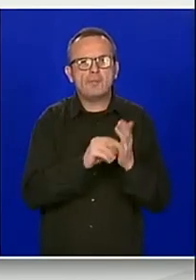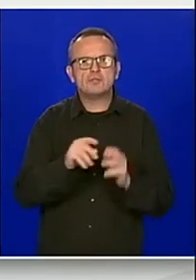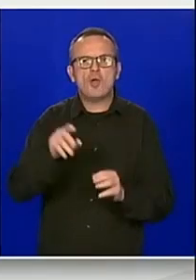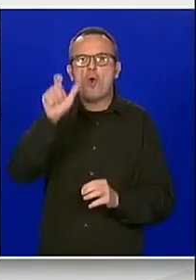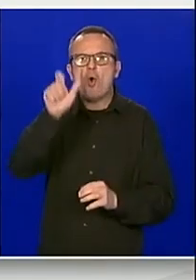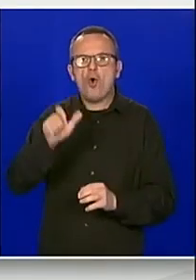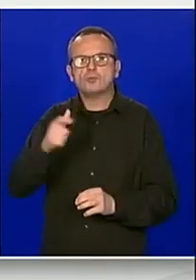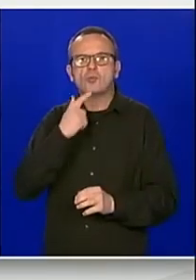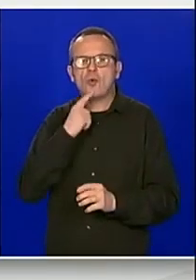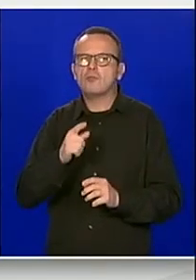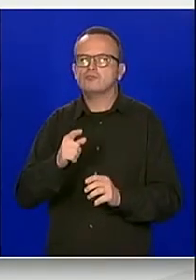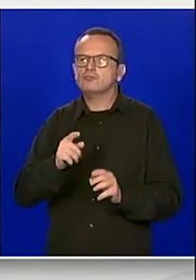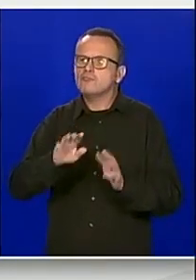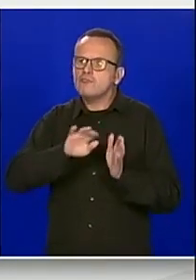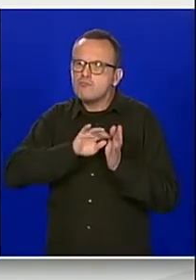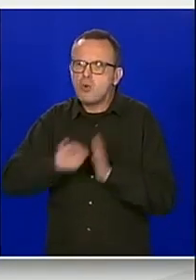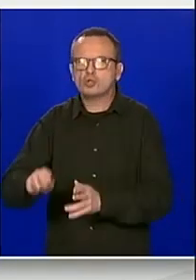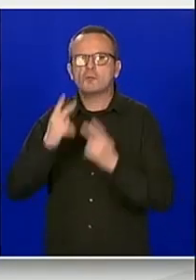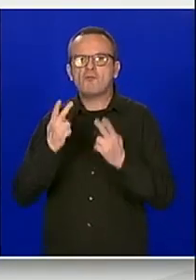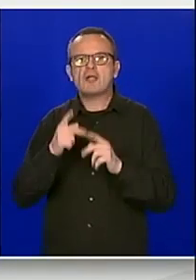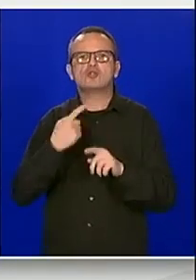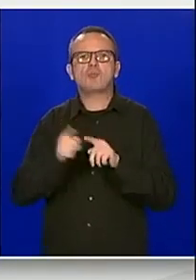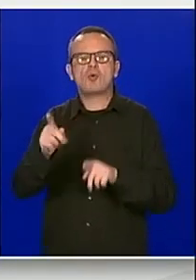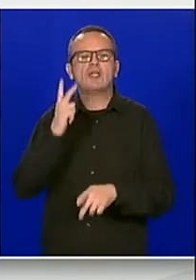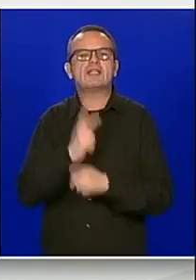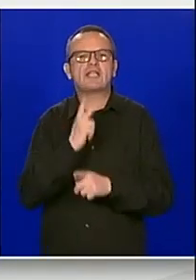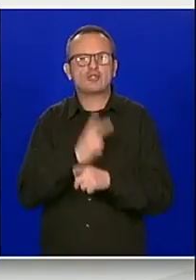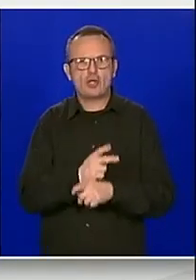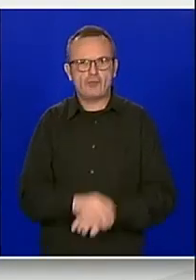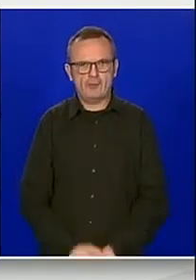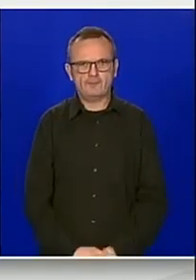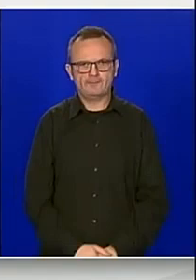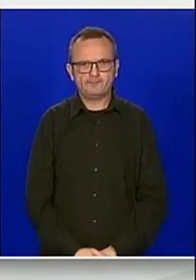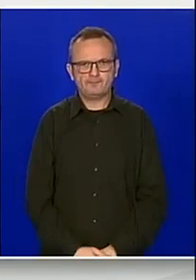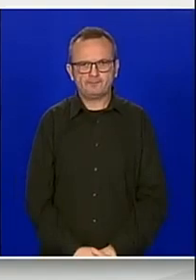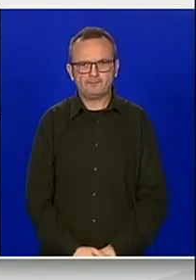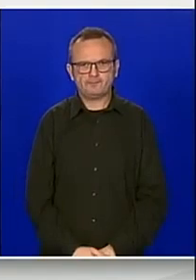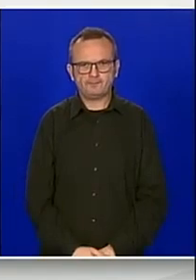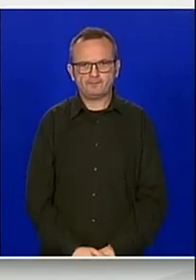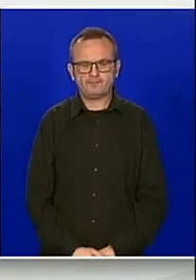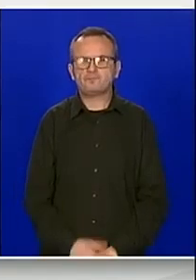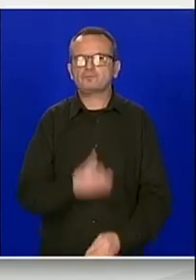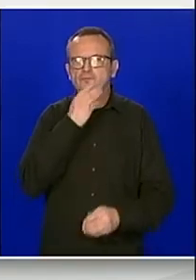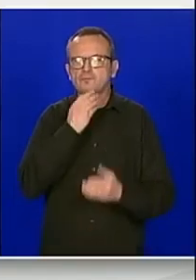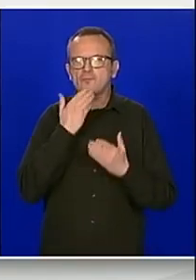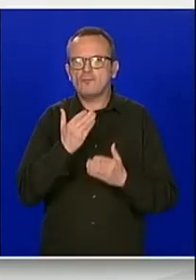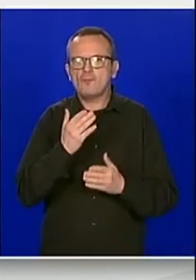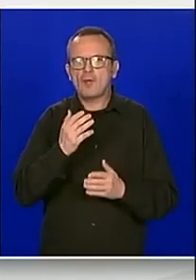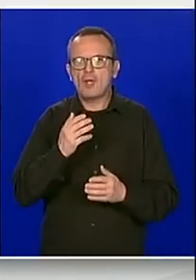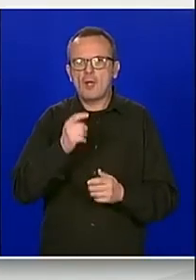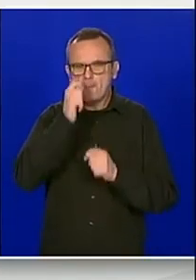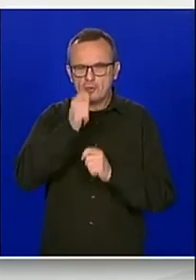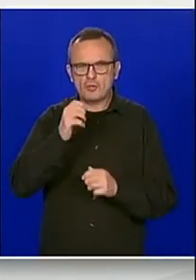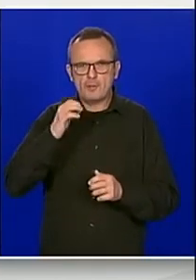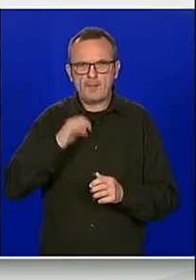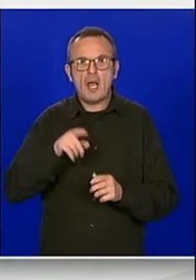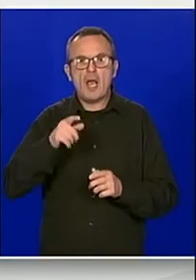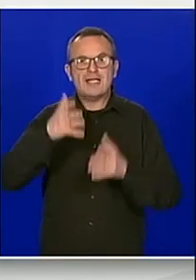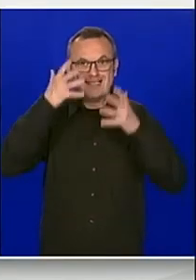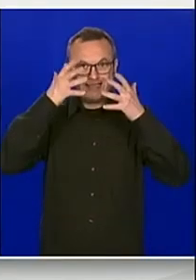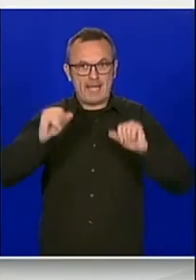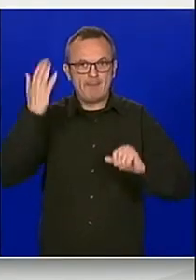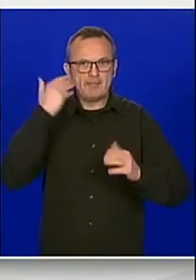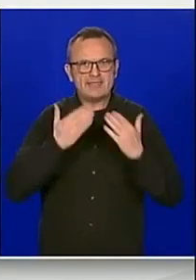posebnog državnog interesa. Ministar Hrvati, izvolite. Hvala poštovani predsjedniče. Hrvatski sabor je na sjednici